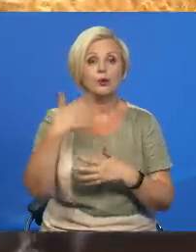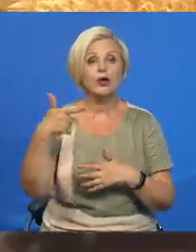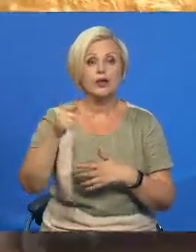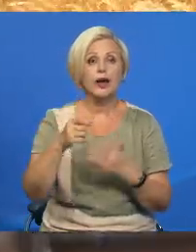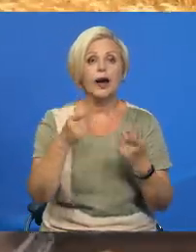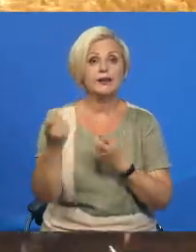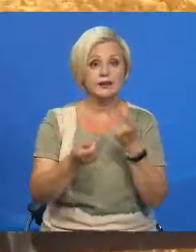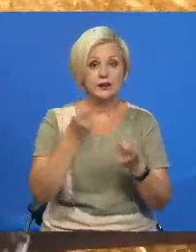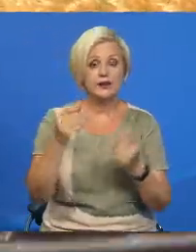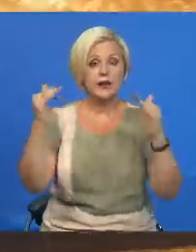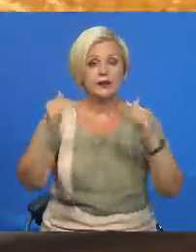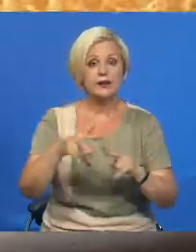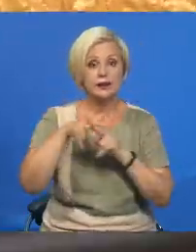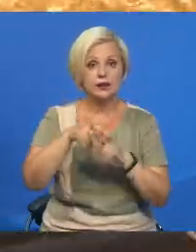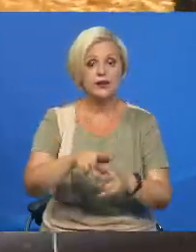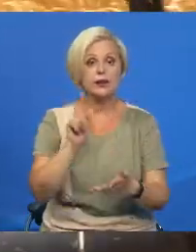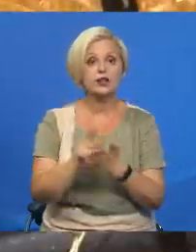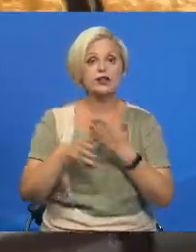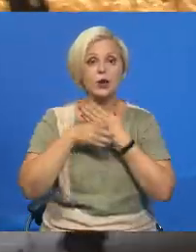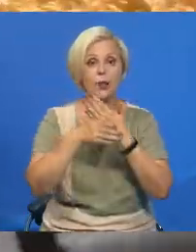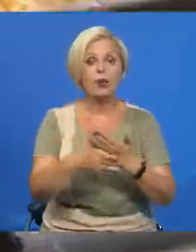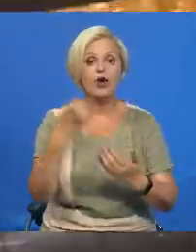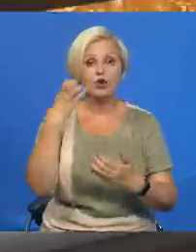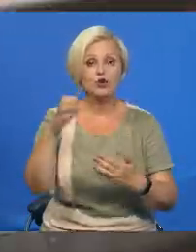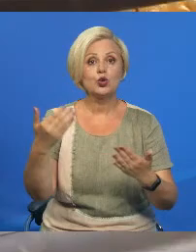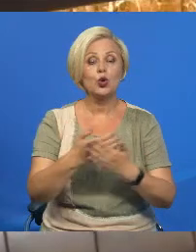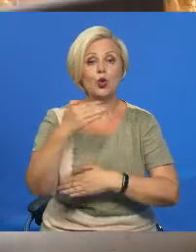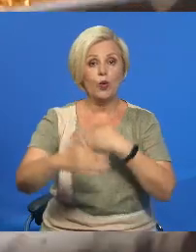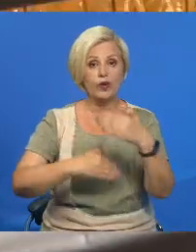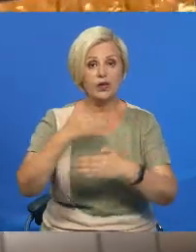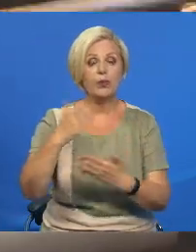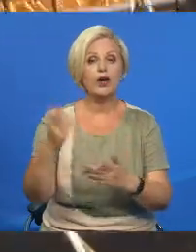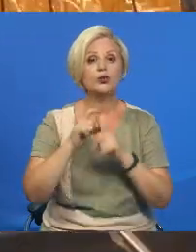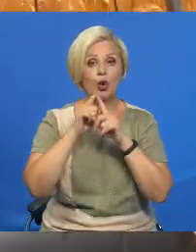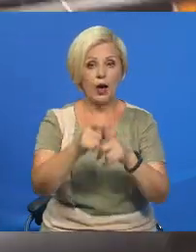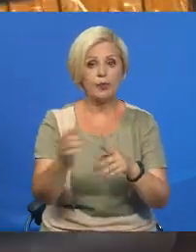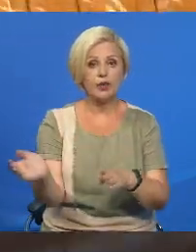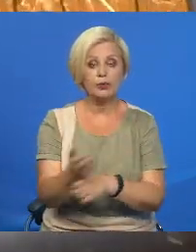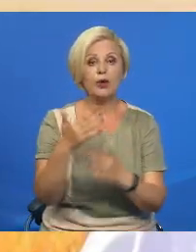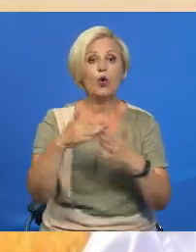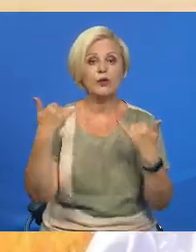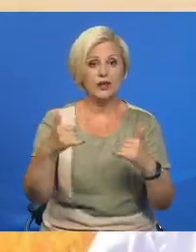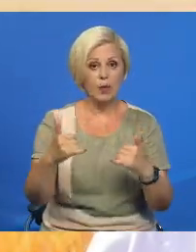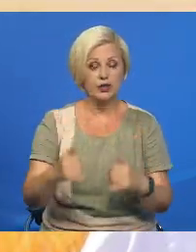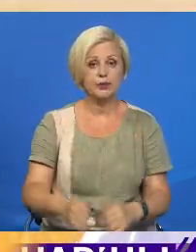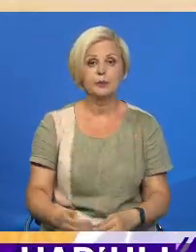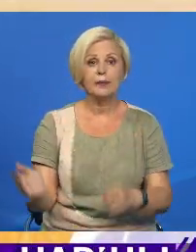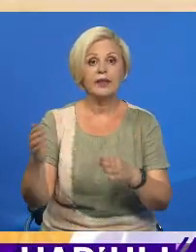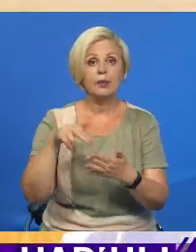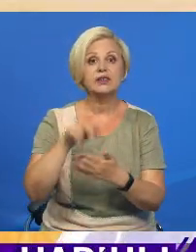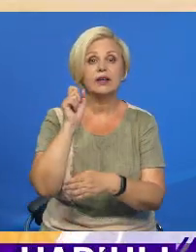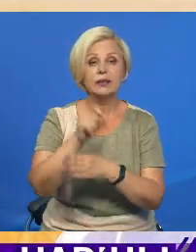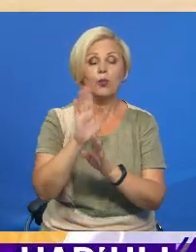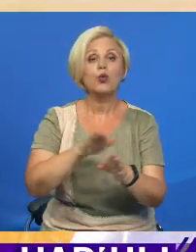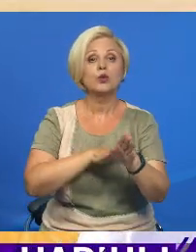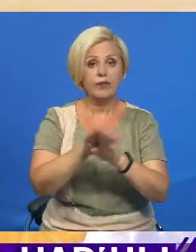зерневых. Снизить нагрузку должна допомогать 100 новых комбайнов, которые обещает поставить Гомсельмаш. Поставленные задачи будут